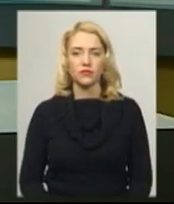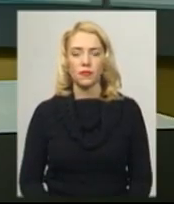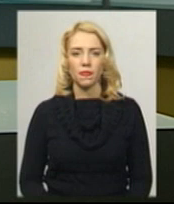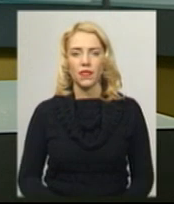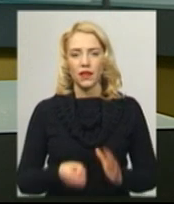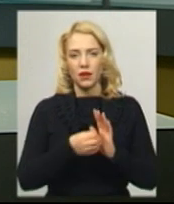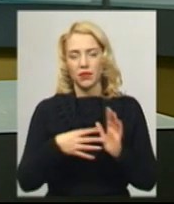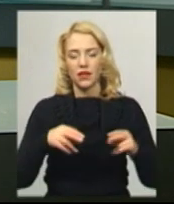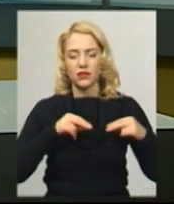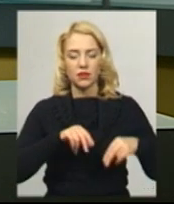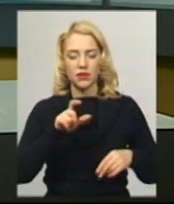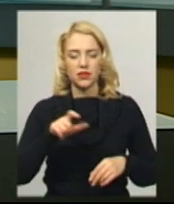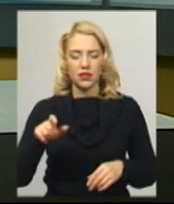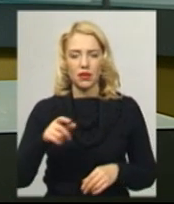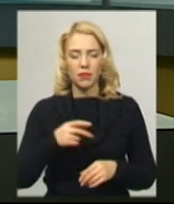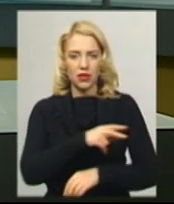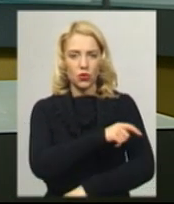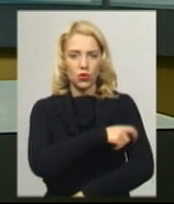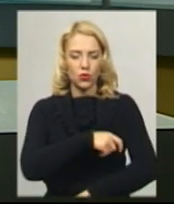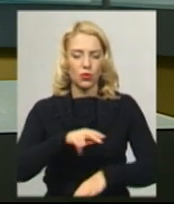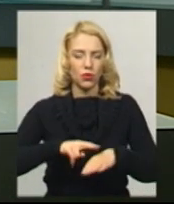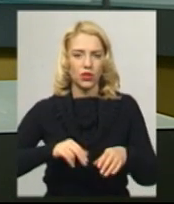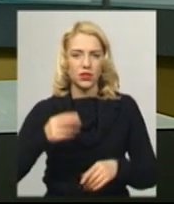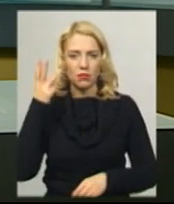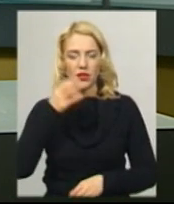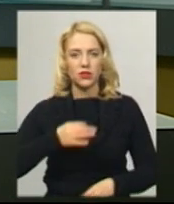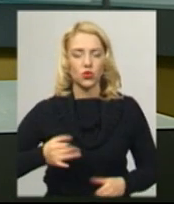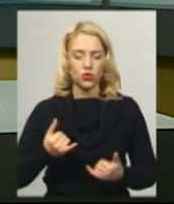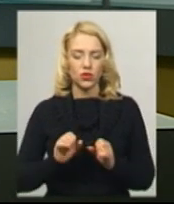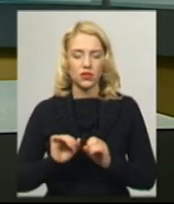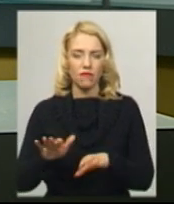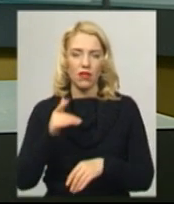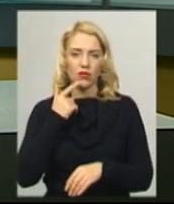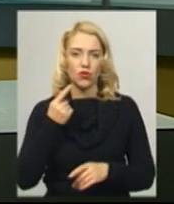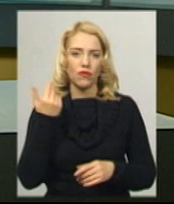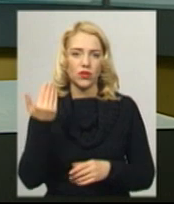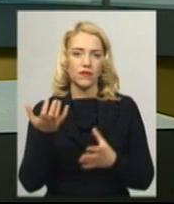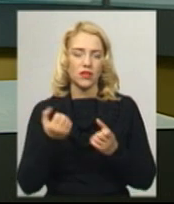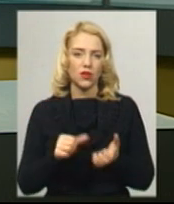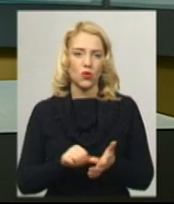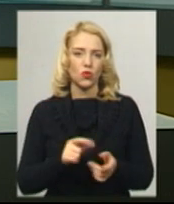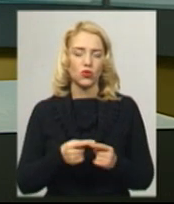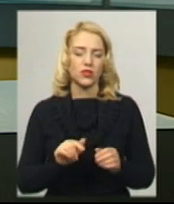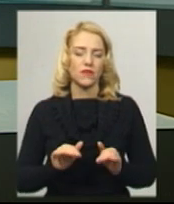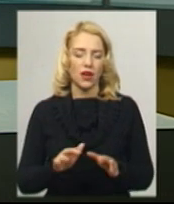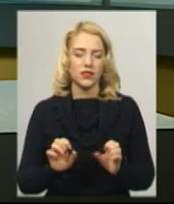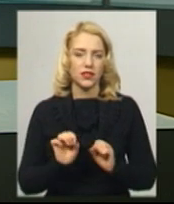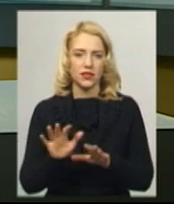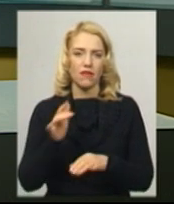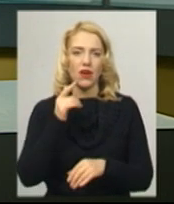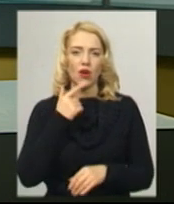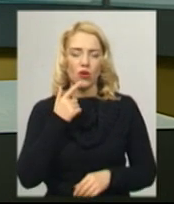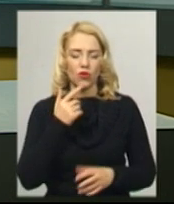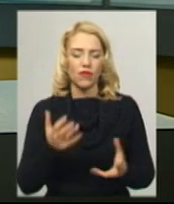15 працівників патрульної поліції Хмельницької області сьогодні здавали кров. Вони взяли участь в акції «Здай кров, врятуй життя».